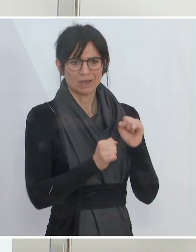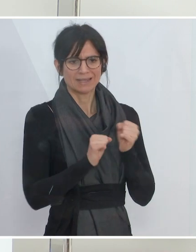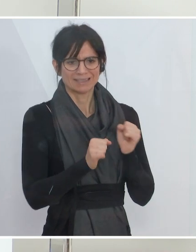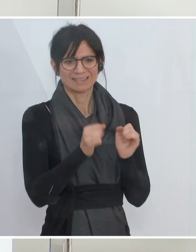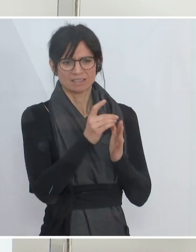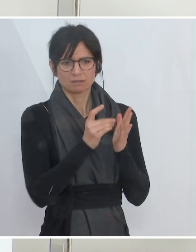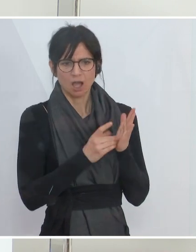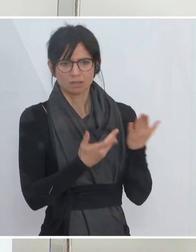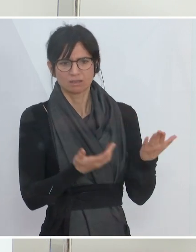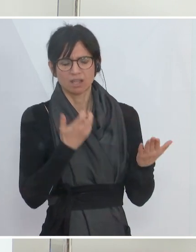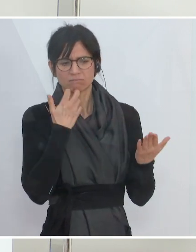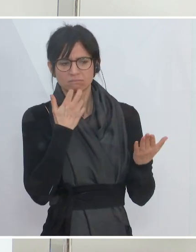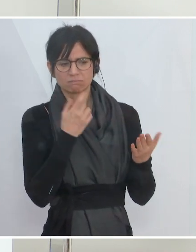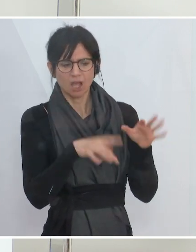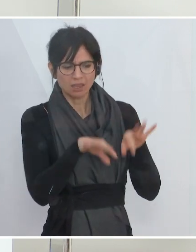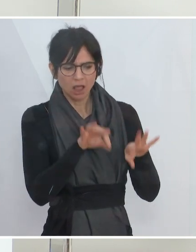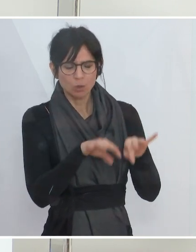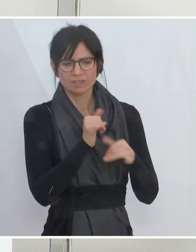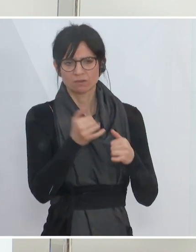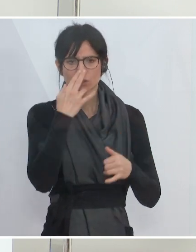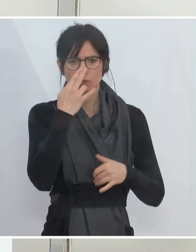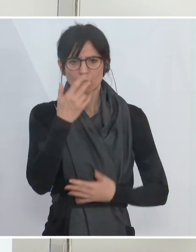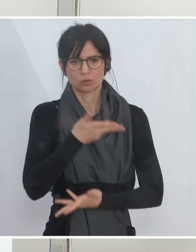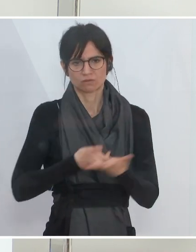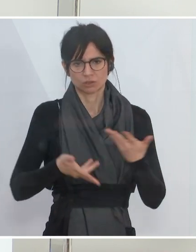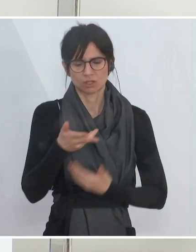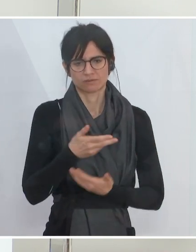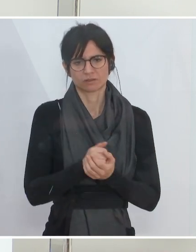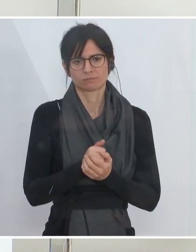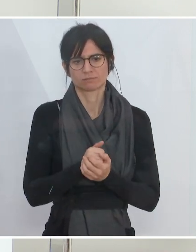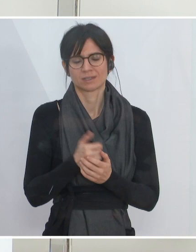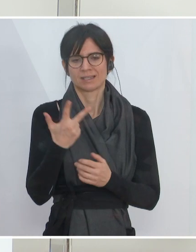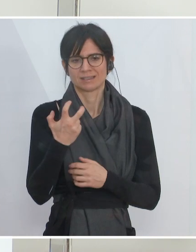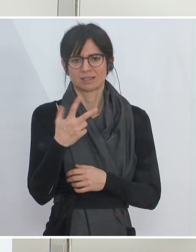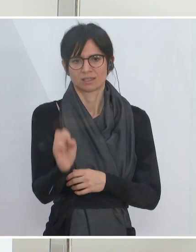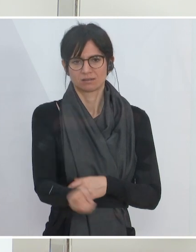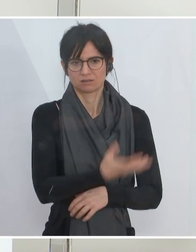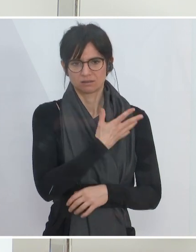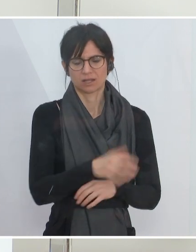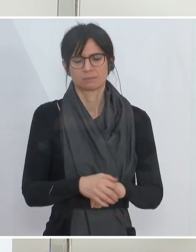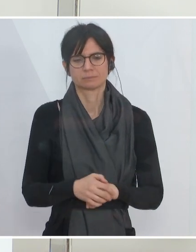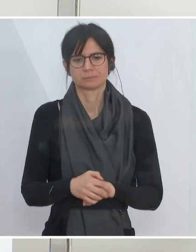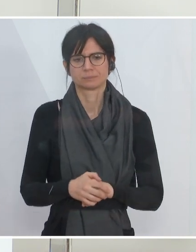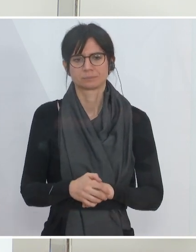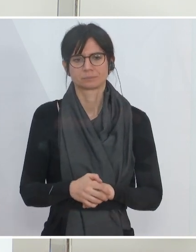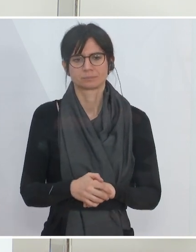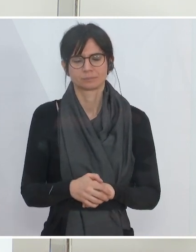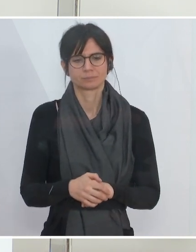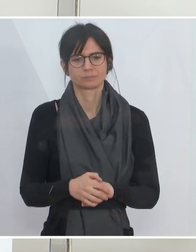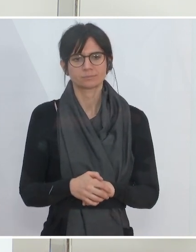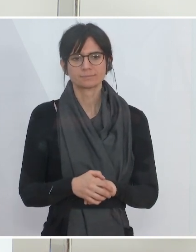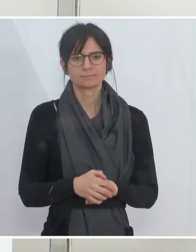Schlüsse zu ziehen, wie es wirtschaftlich weitergehen kann. Da darf ich Sie ersuchen, auf die dritte Folie zu achten. Hier haben wir